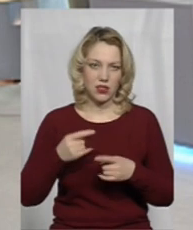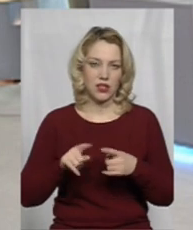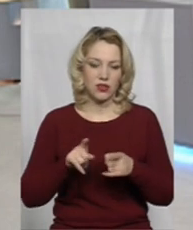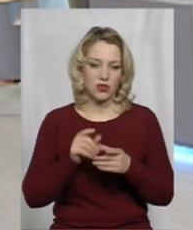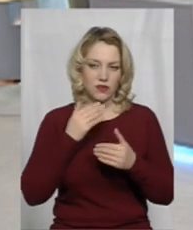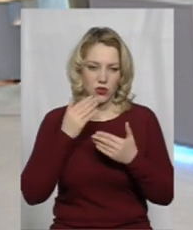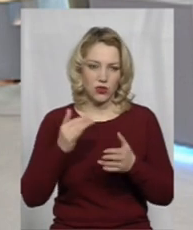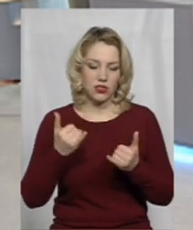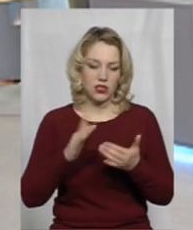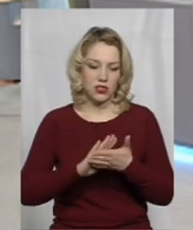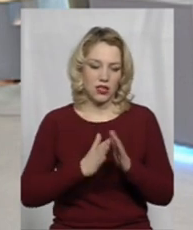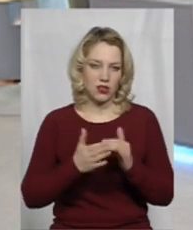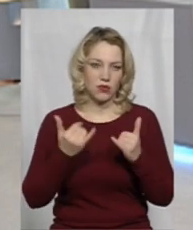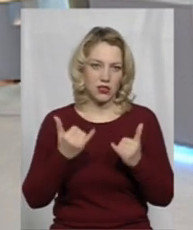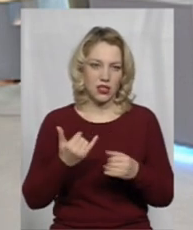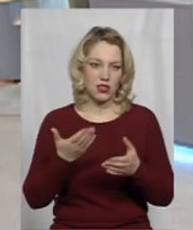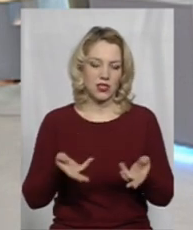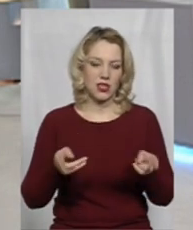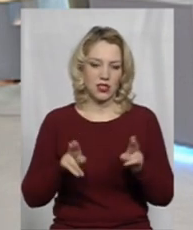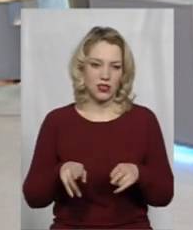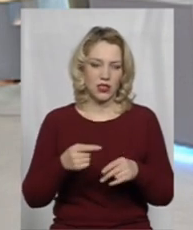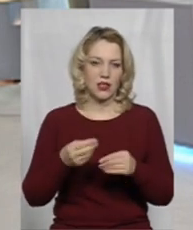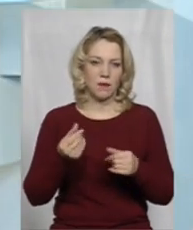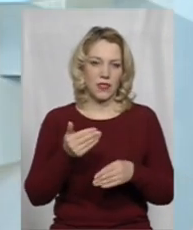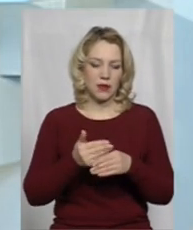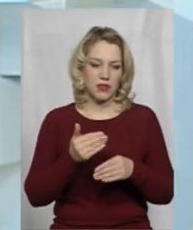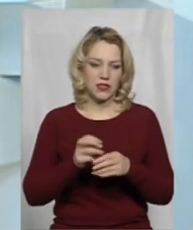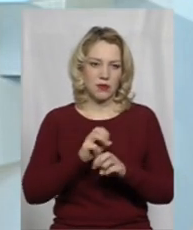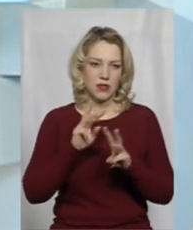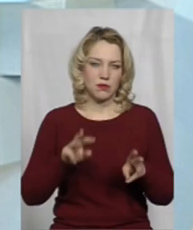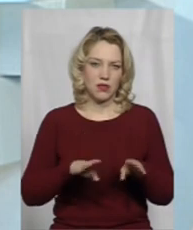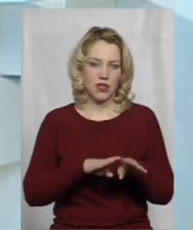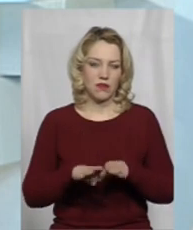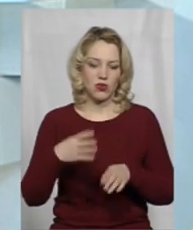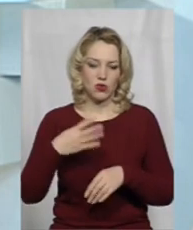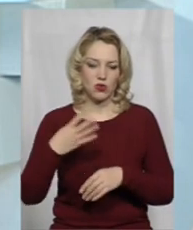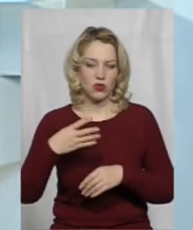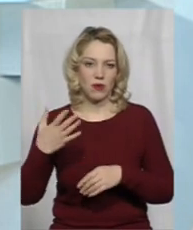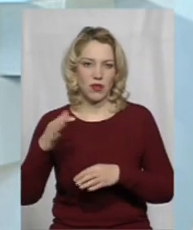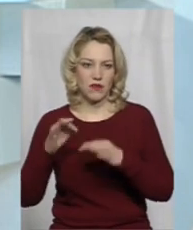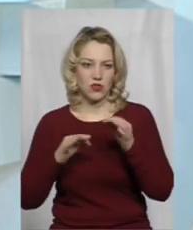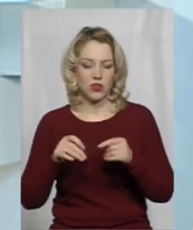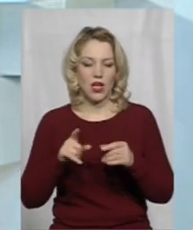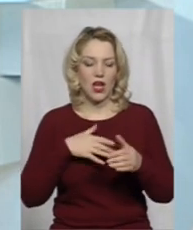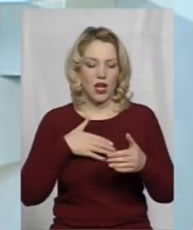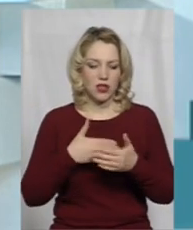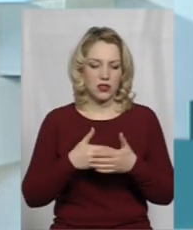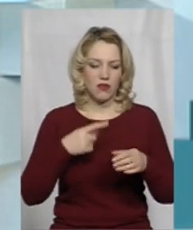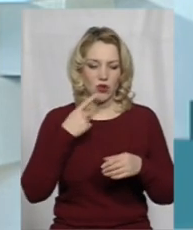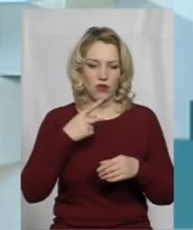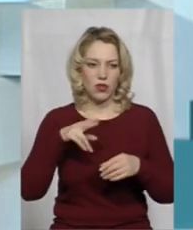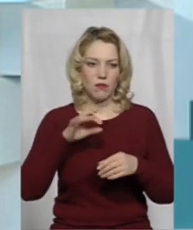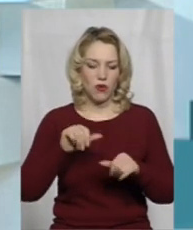само звернулися, і станом Назара в нас залишилось стипендіальне забезпечення на рівні 40-45%. Активно обговорювалося реформування